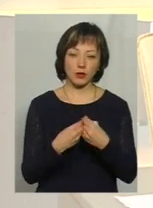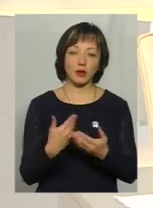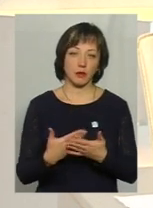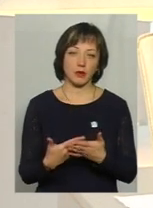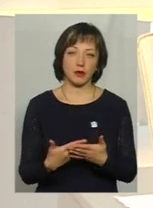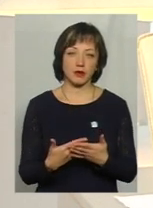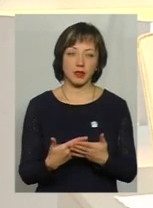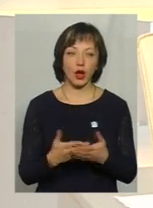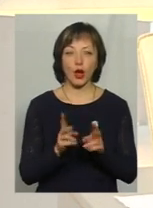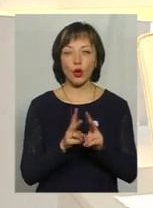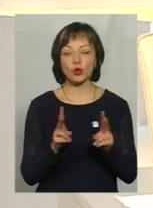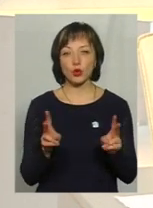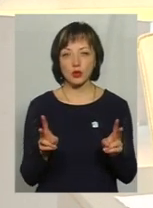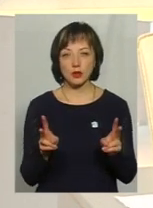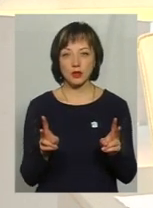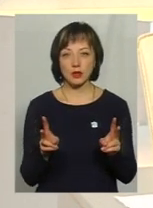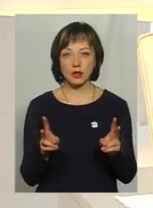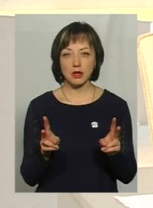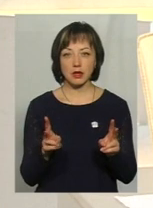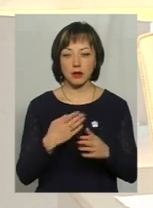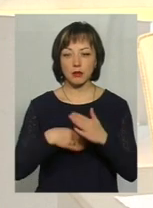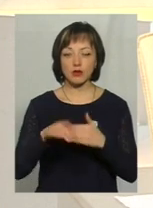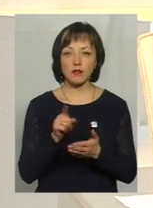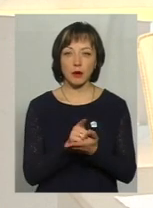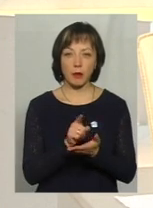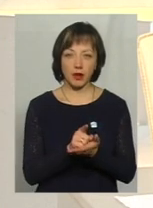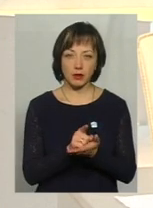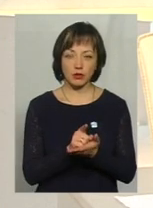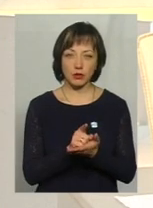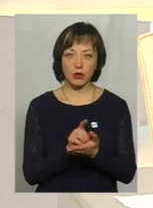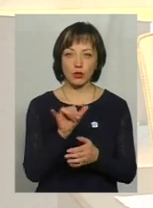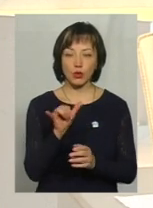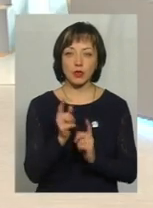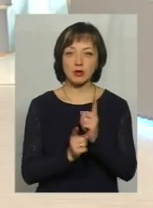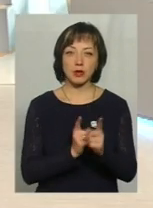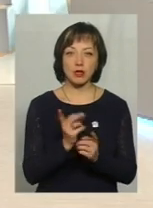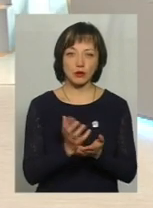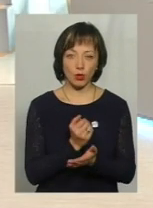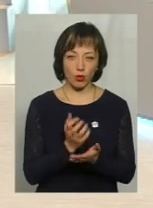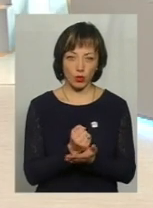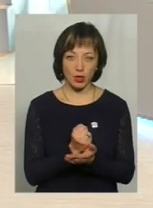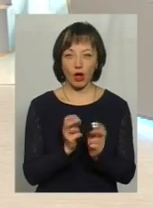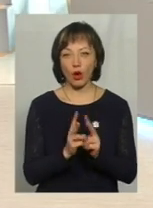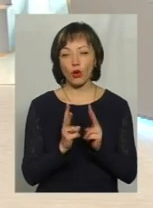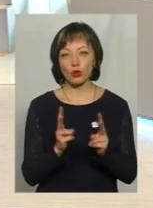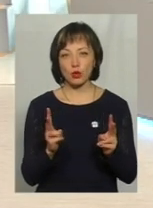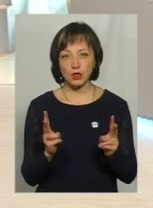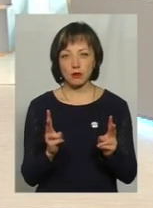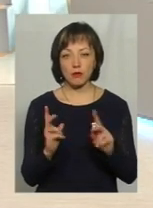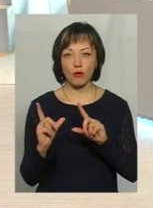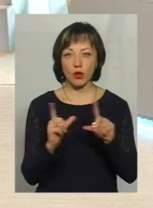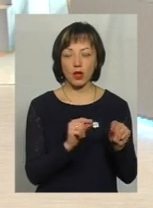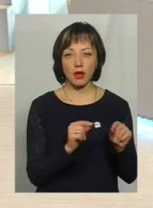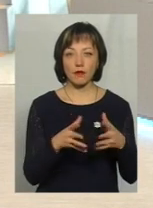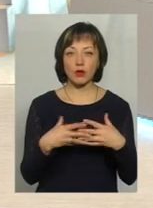прикладу, хтось пішов на пенсію, у нього змінилися доходи. Хтось поїхав